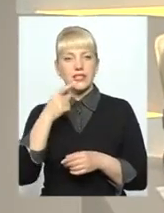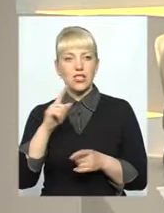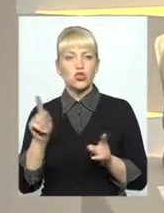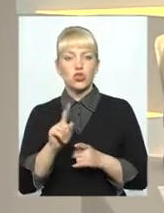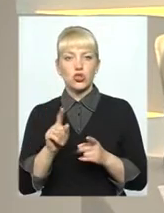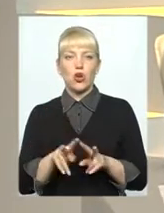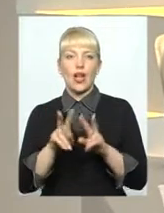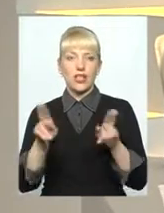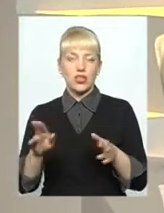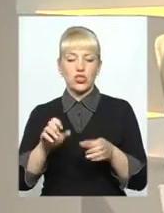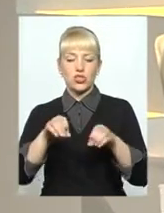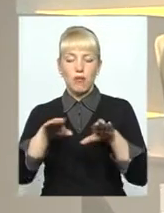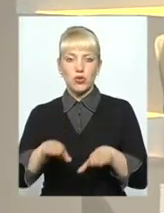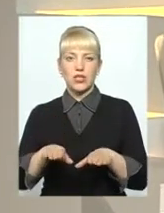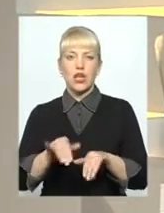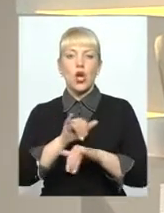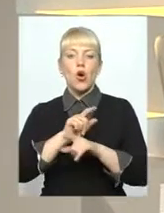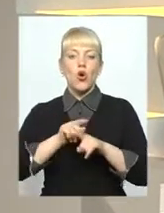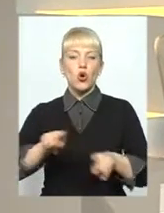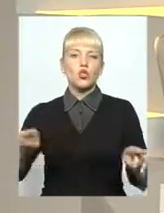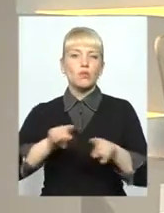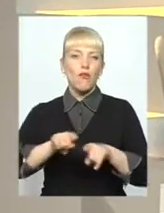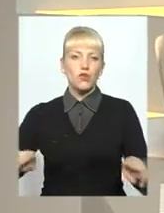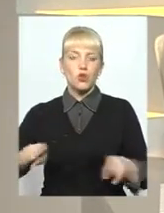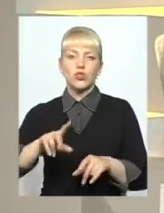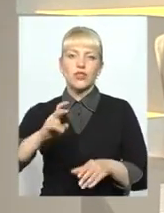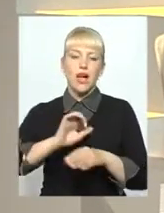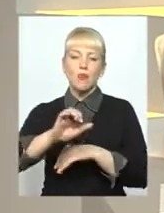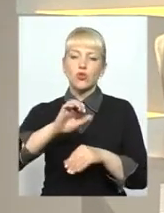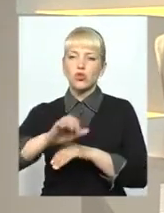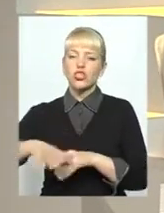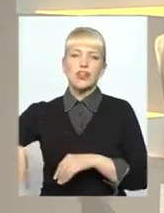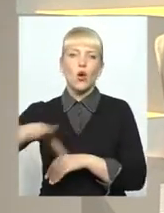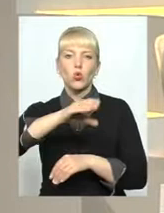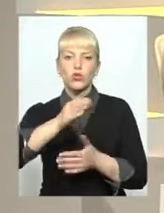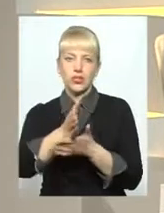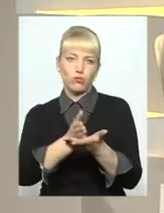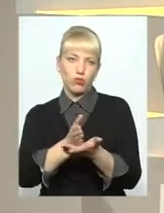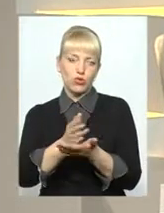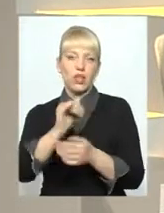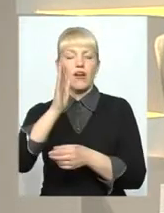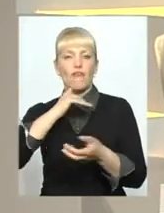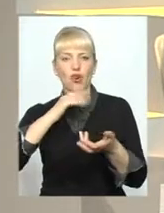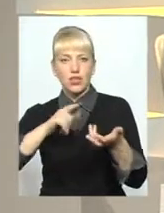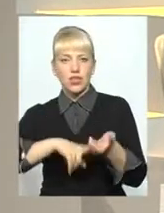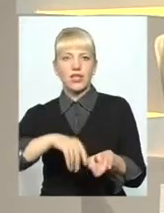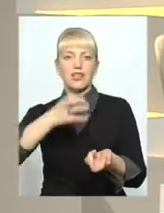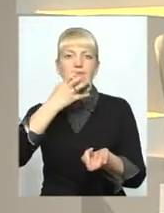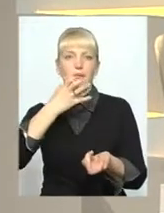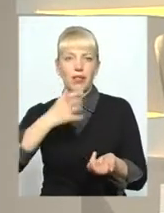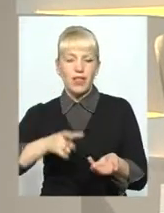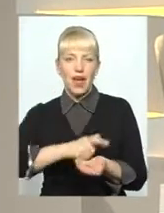аналогічна постанова розповсюджується на постачання усіх послуг і постачання води, постачання тепла.